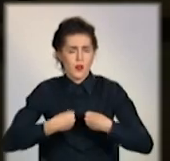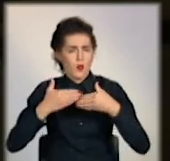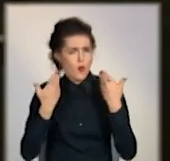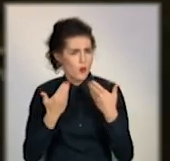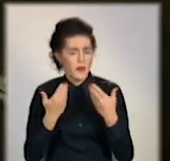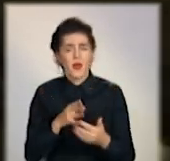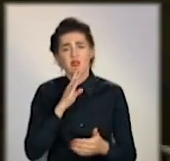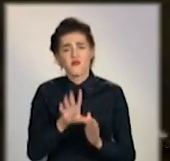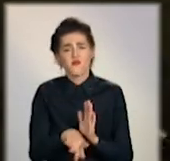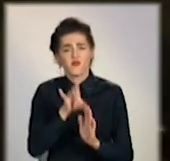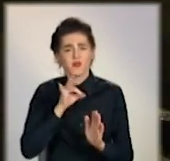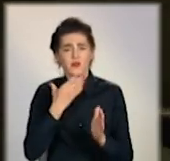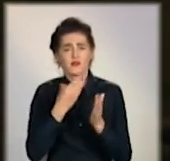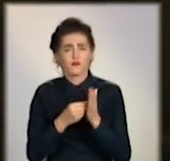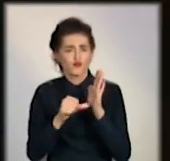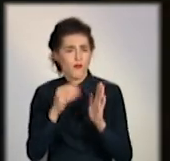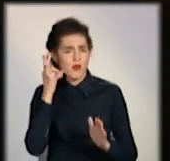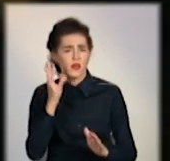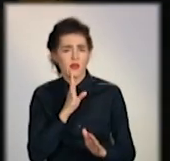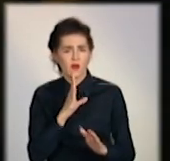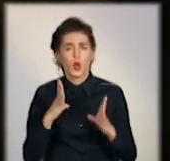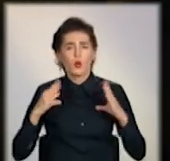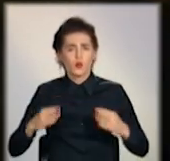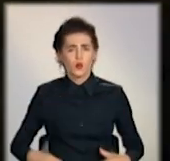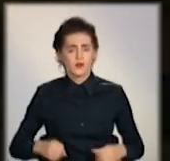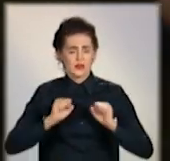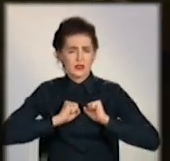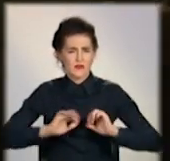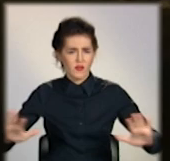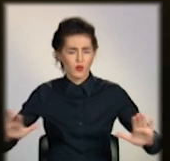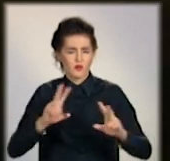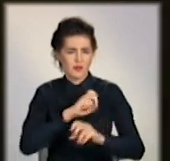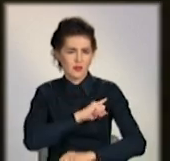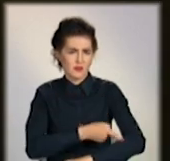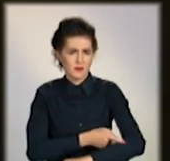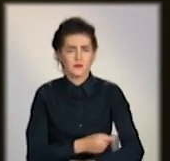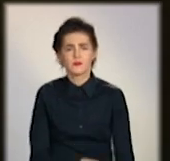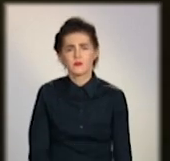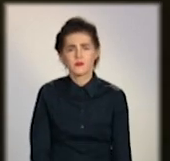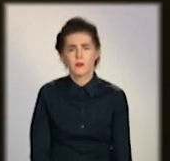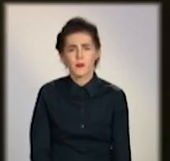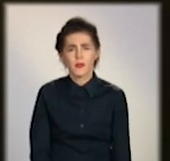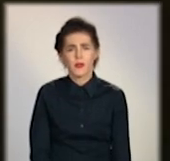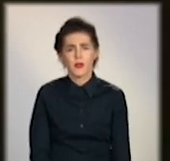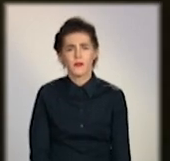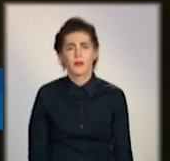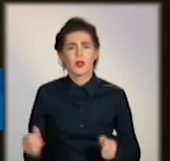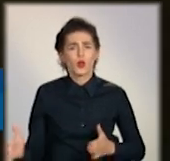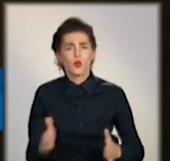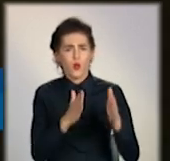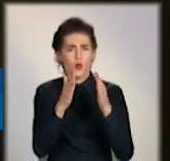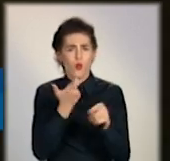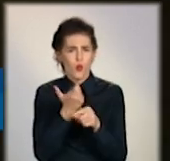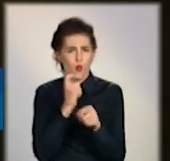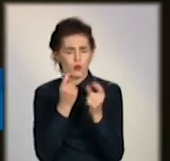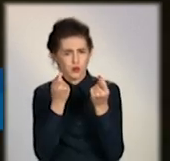Вероніка обрала для своєї шістрічної доньки куртку зі світловідбивного текстилю. Все одно дороги не дуже такі освіщаються і